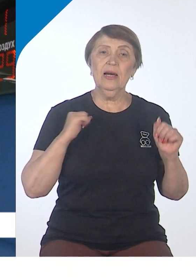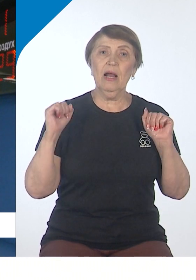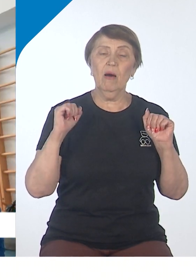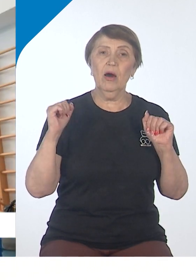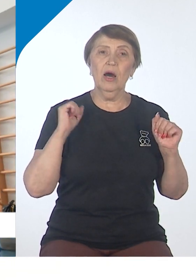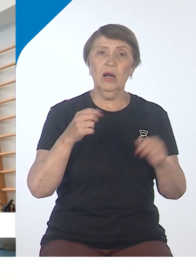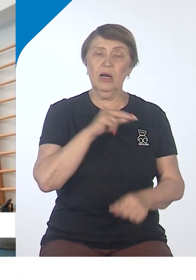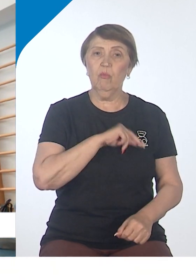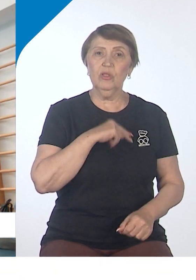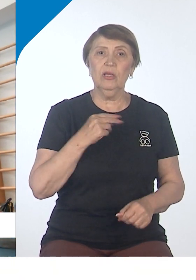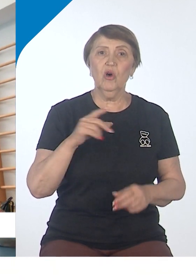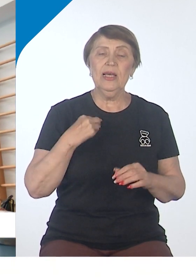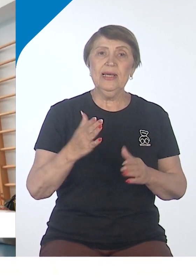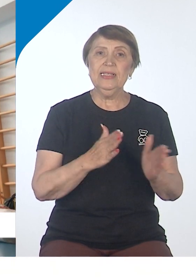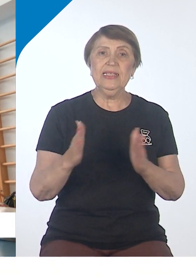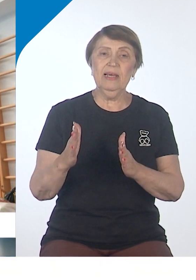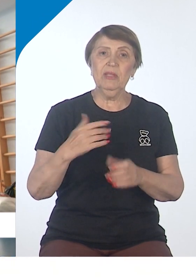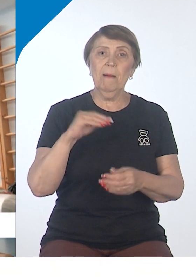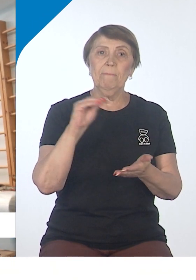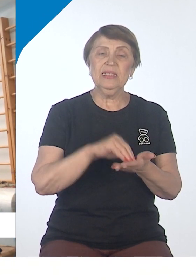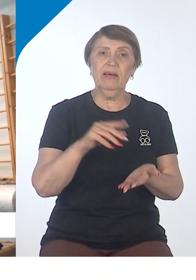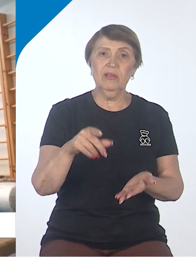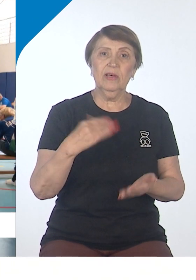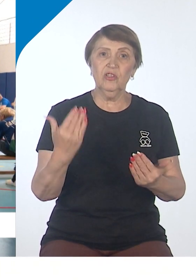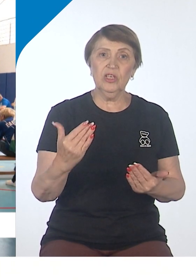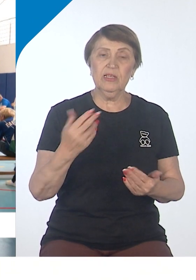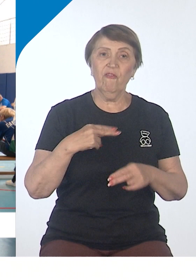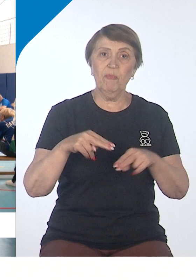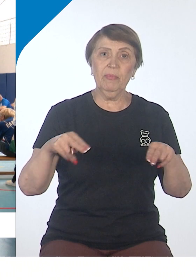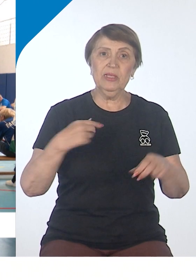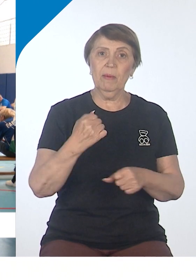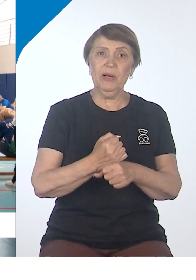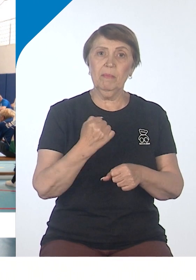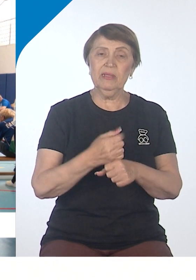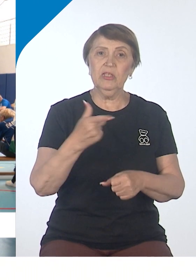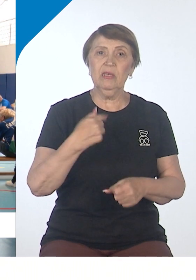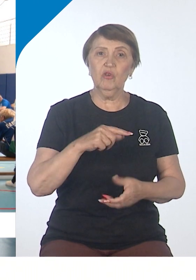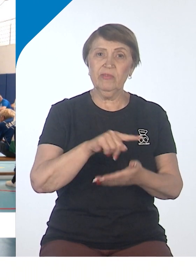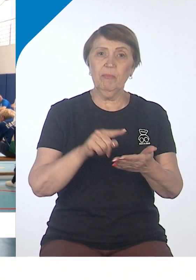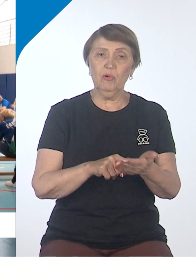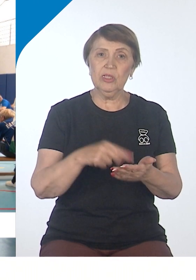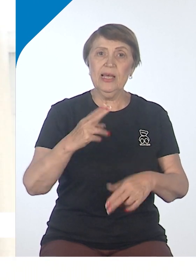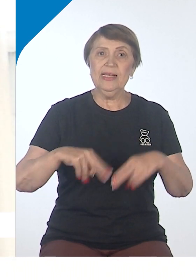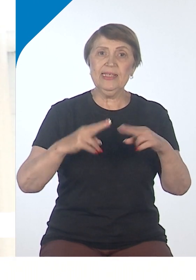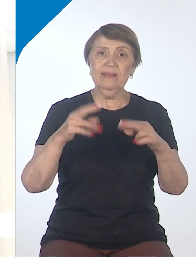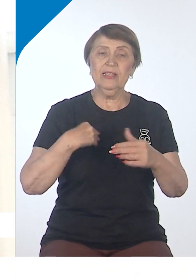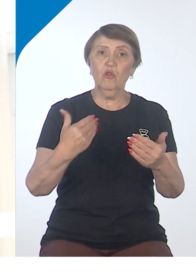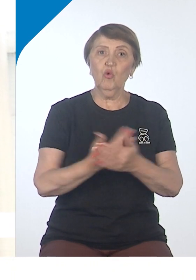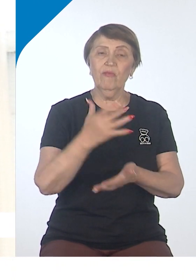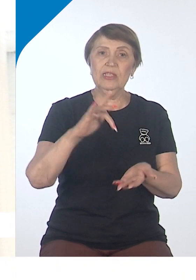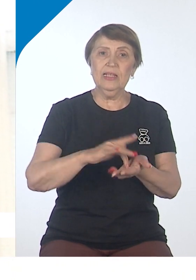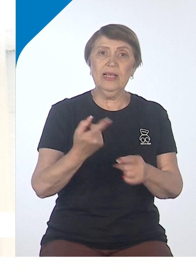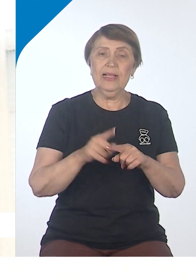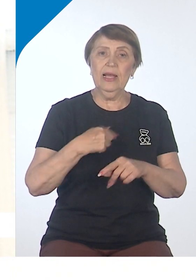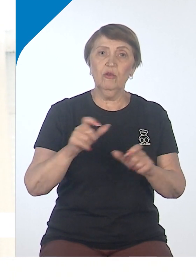поставлена. А чтобы было где заниматься, сейчас в правительстве региона прорабатывается вопрос строительства межрегионального спортивного центра для